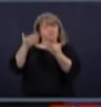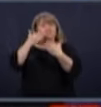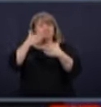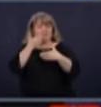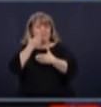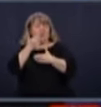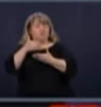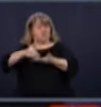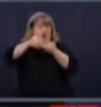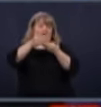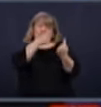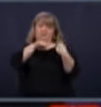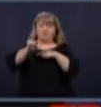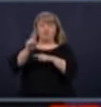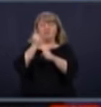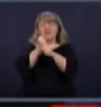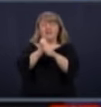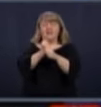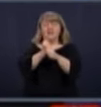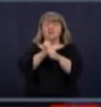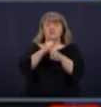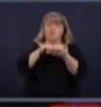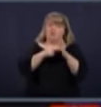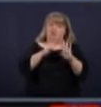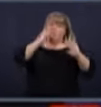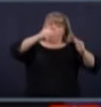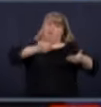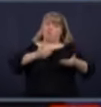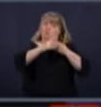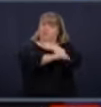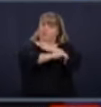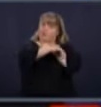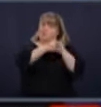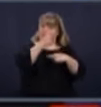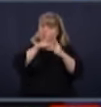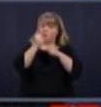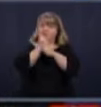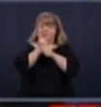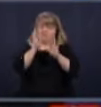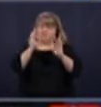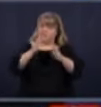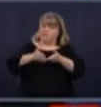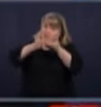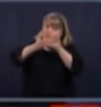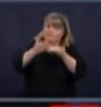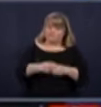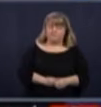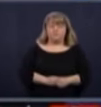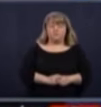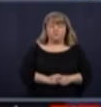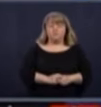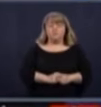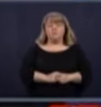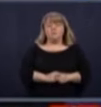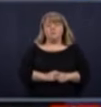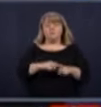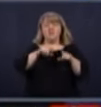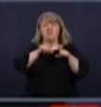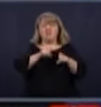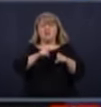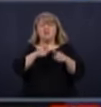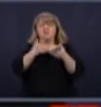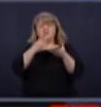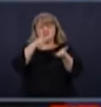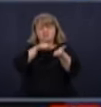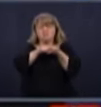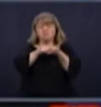très bienvenu et qui va aider les employés qui sont déjà en place. Nombre de tests, même si on est la fin de